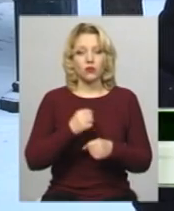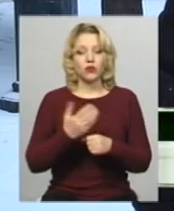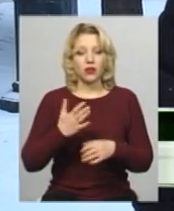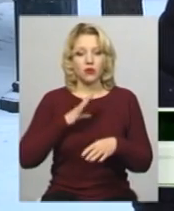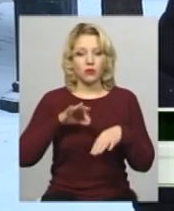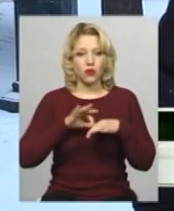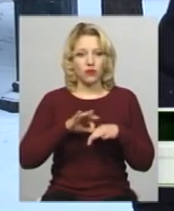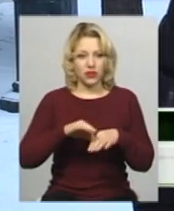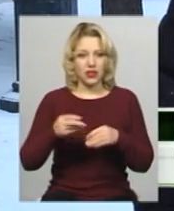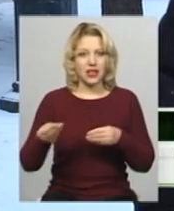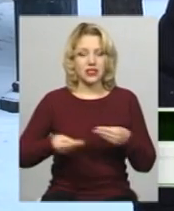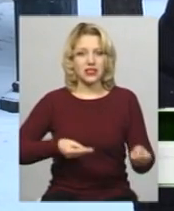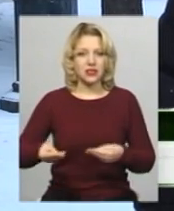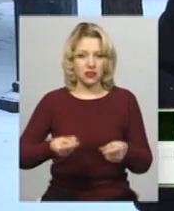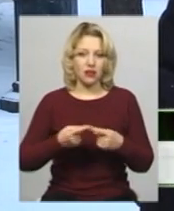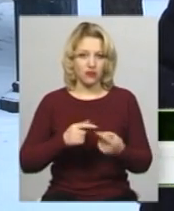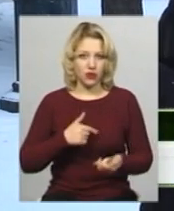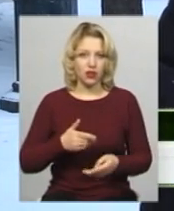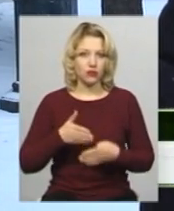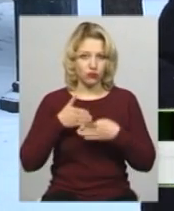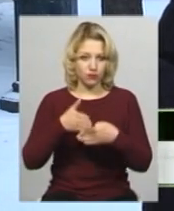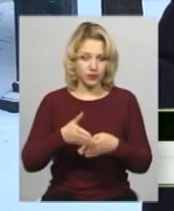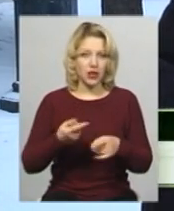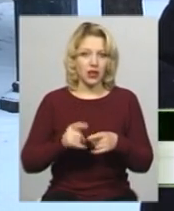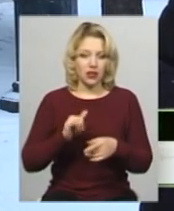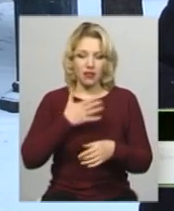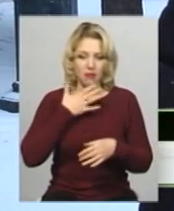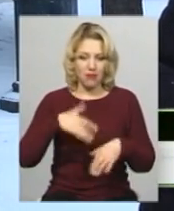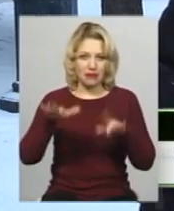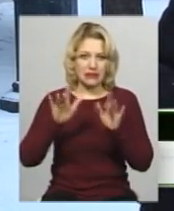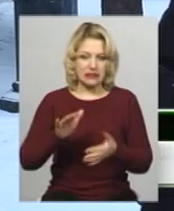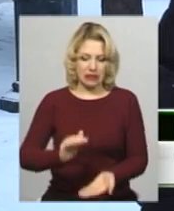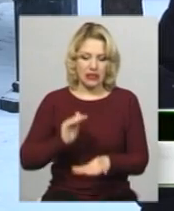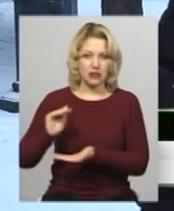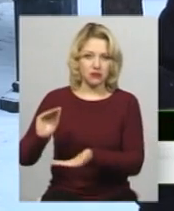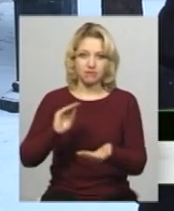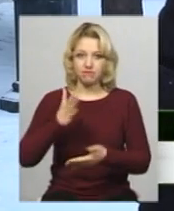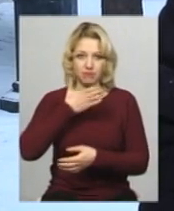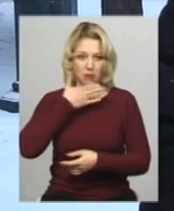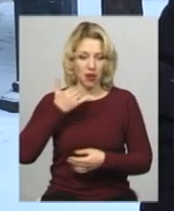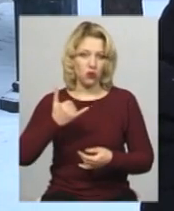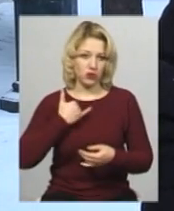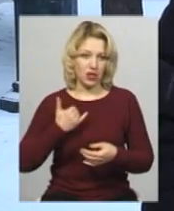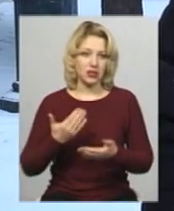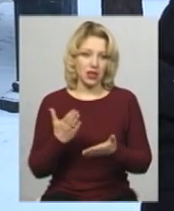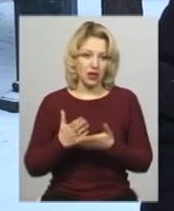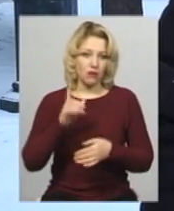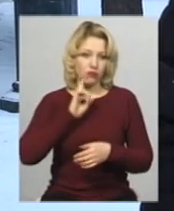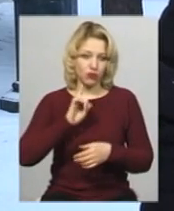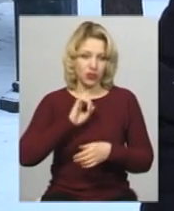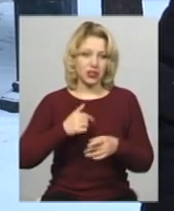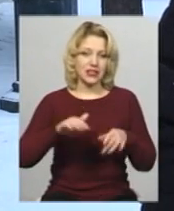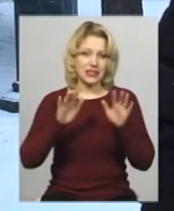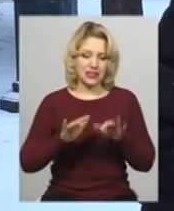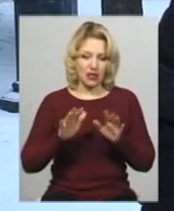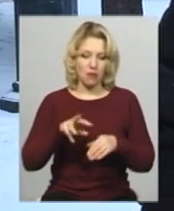сільною, далася в знаки. І, відповідно, ми не маємо сніжного покриття сьогодні на дорогах. Ми маємо ще поки що снігову